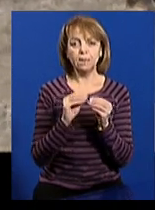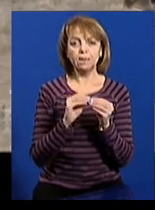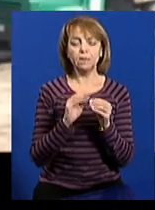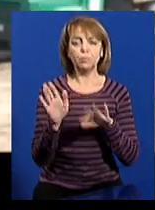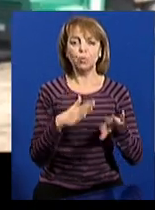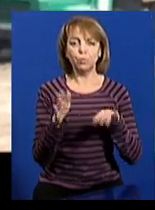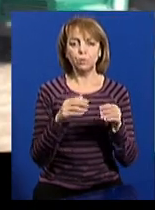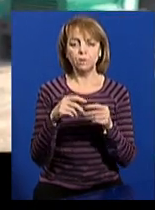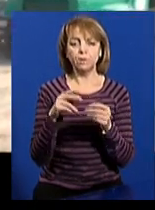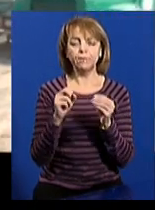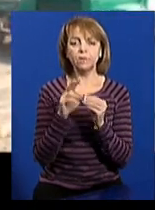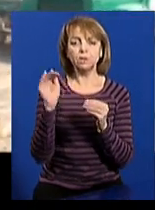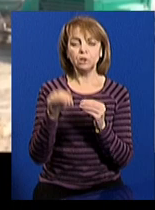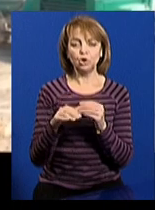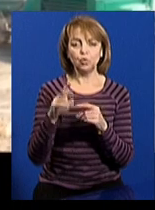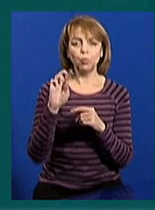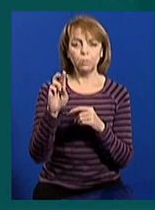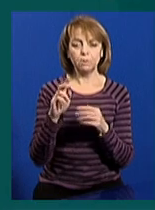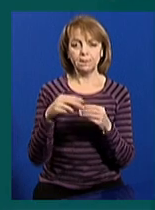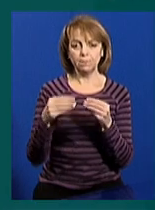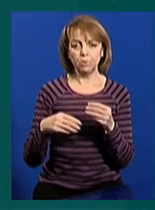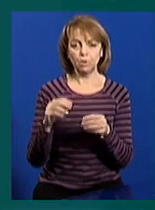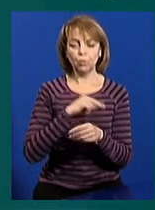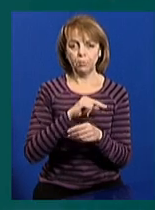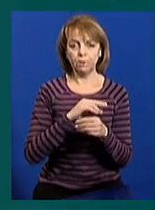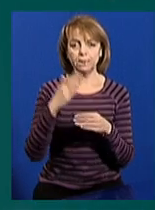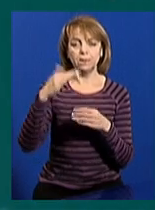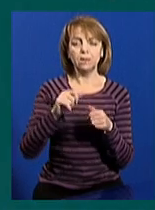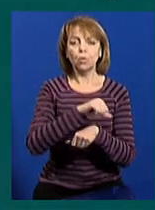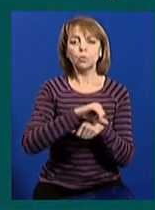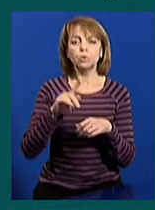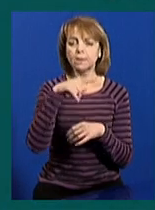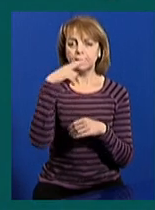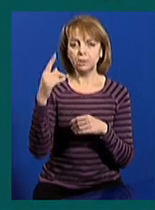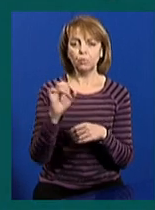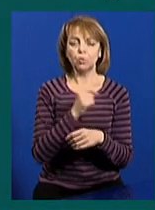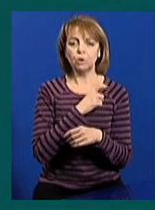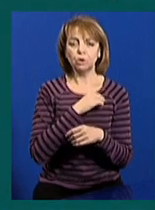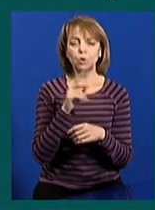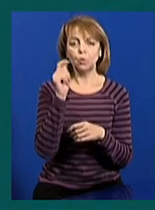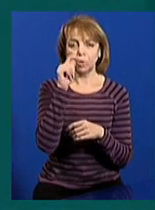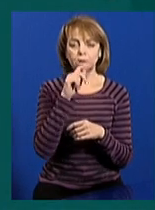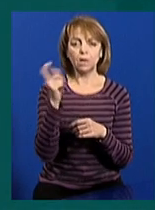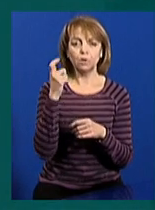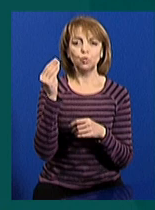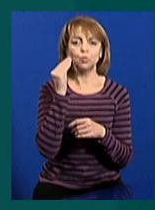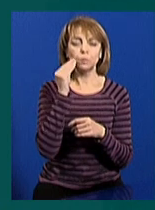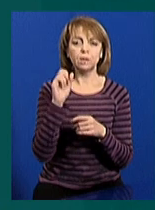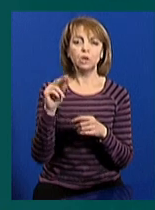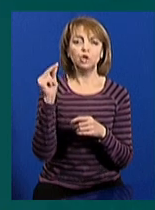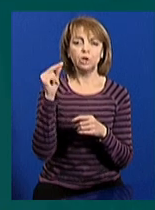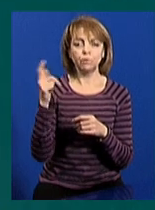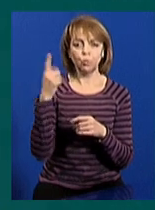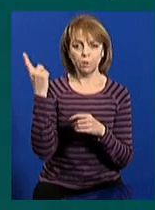12 тисяч кубів земляних робіт. Стіну на кордоні з Росією у Донецькій, Луганській, Харківській, Сумській та Чернігівській